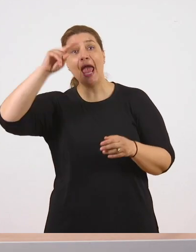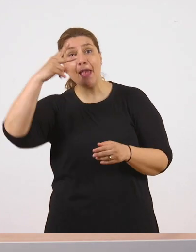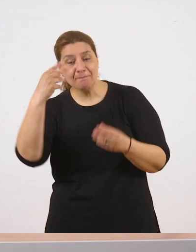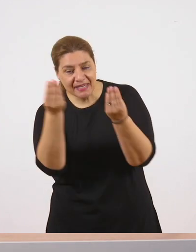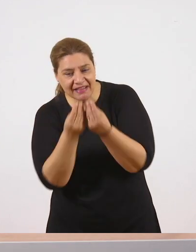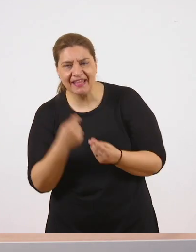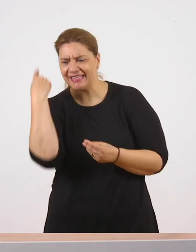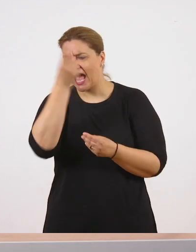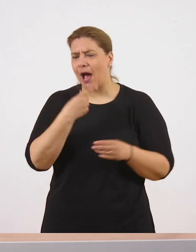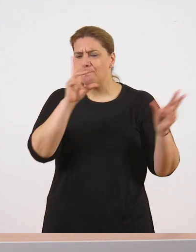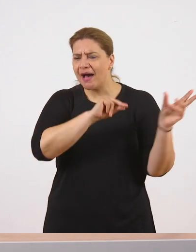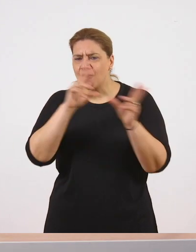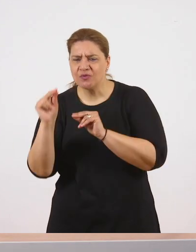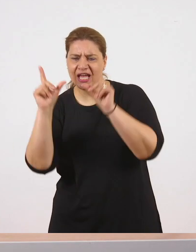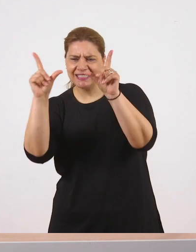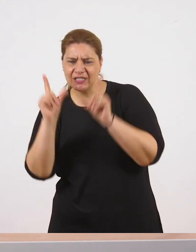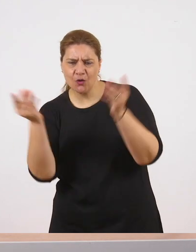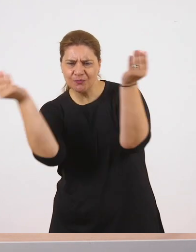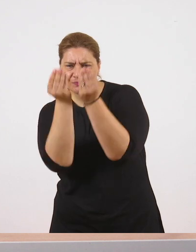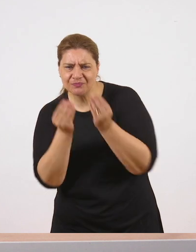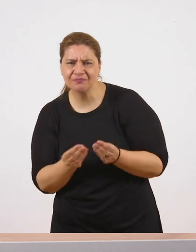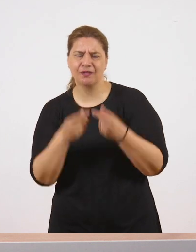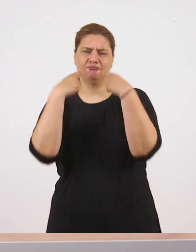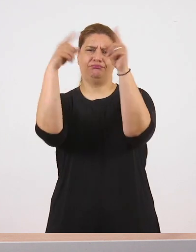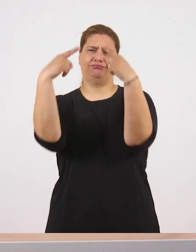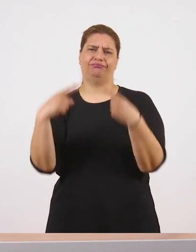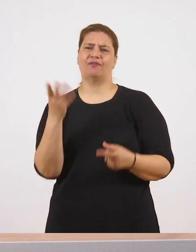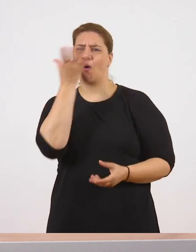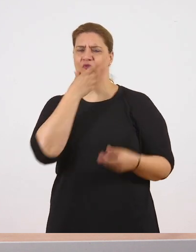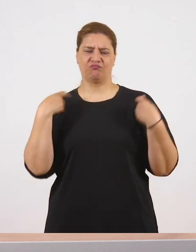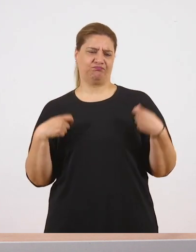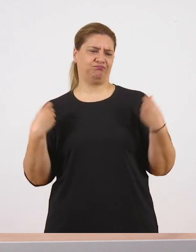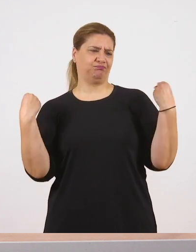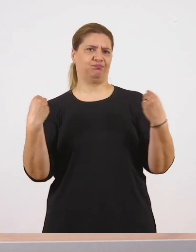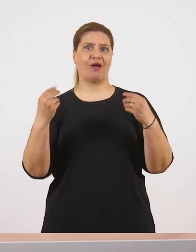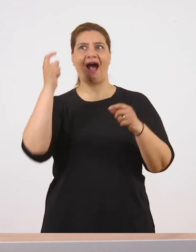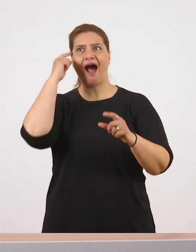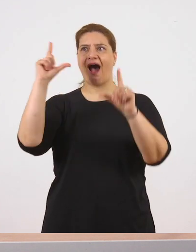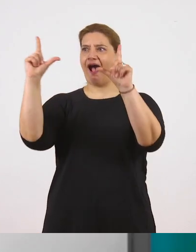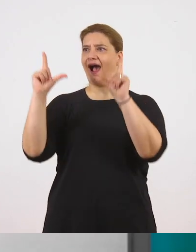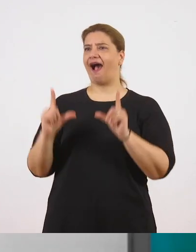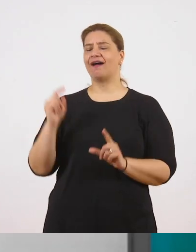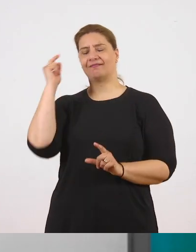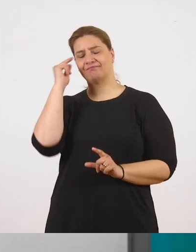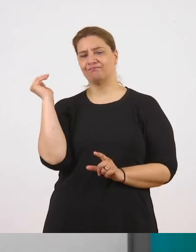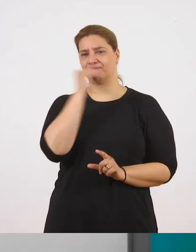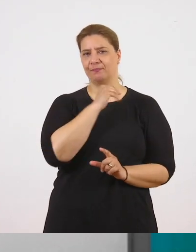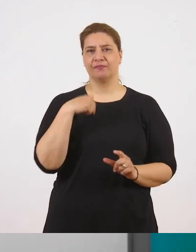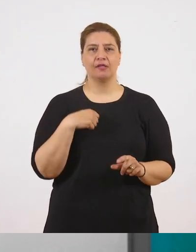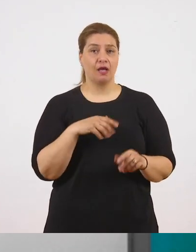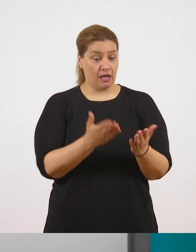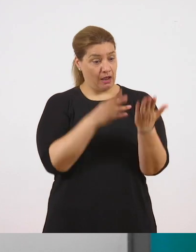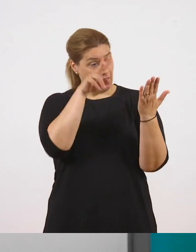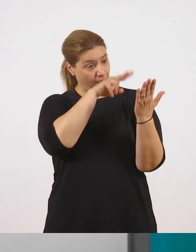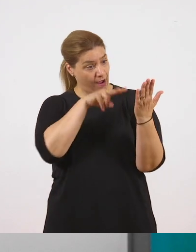παρομοιώσεις, μεταφορές, εικόνες για να γίνει η περιγραφή μας περισσότερο ζωντανή και παραστατική. Και ο αναγνώστης, αυτός